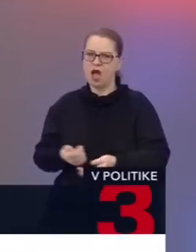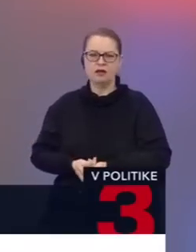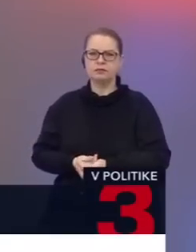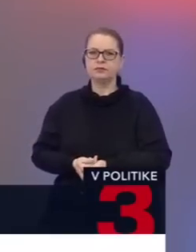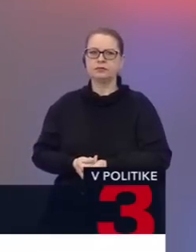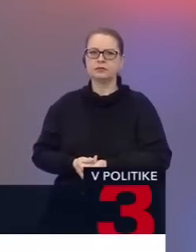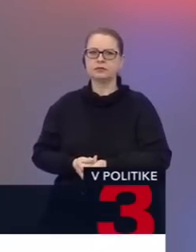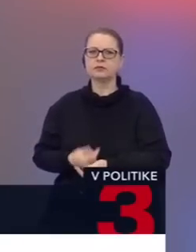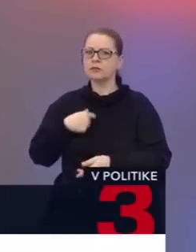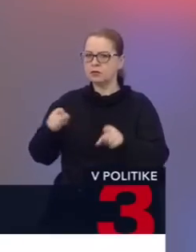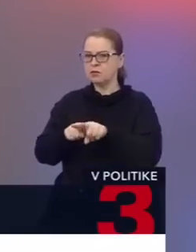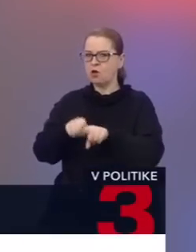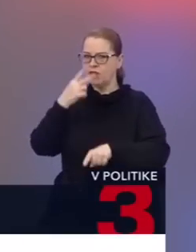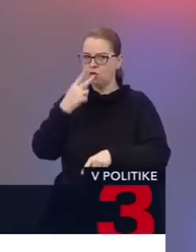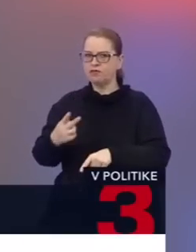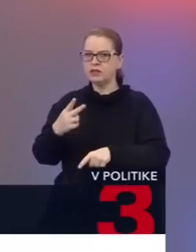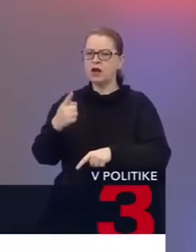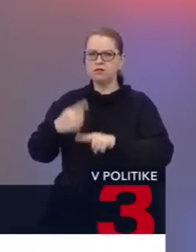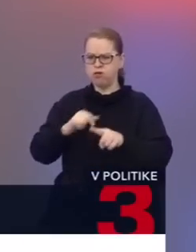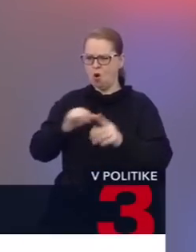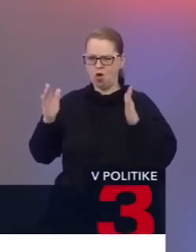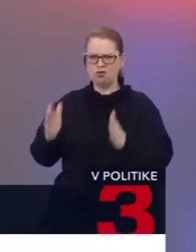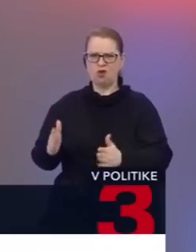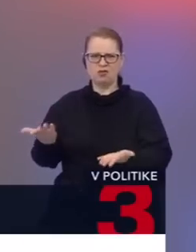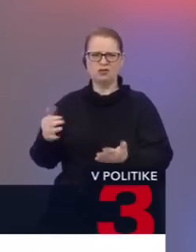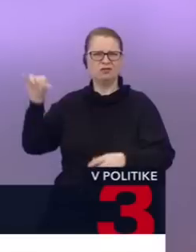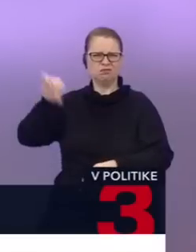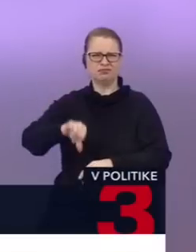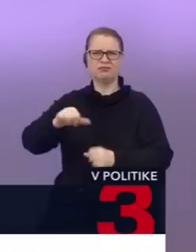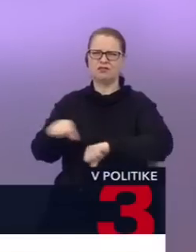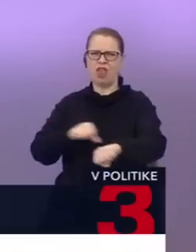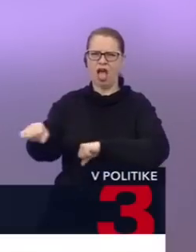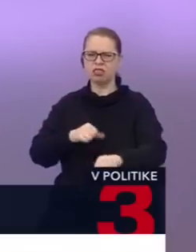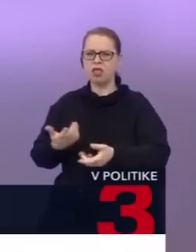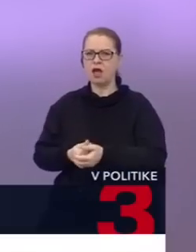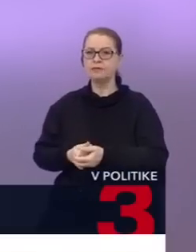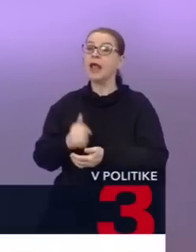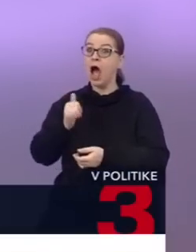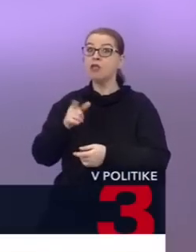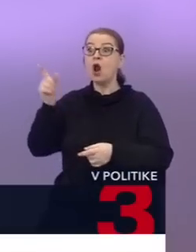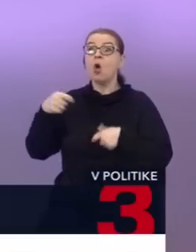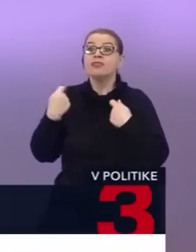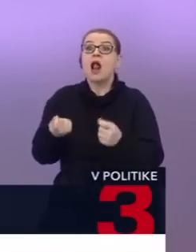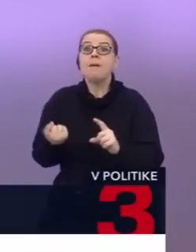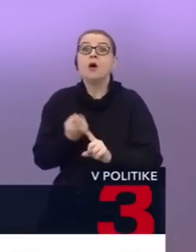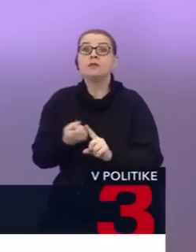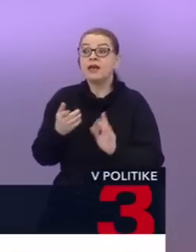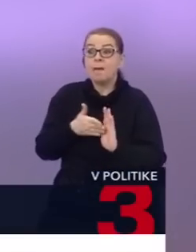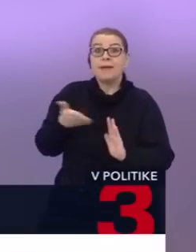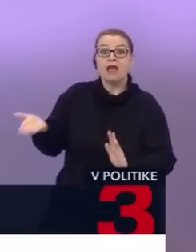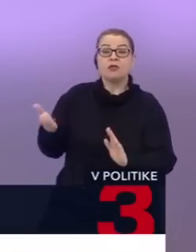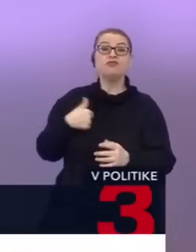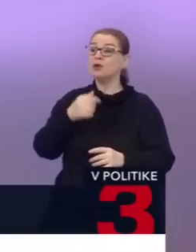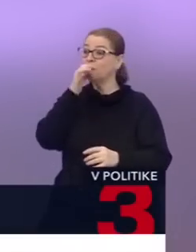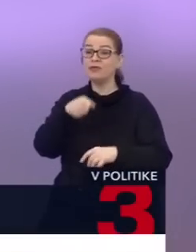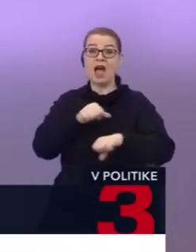toho posledného pôroka. Čiže to len, aby sme si pojasnili. podmieniovali Igorom Matovičom. Keď hovorili, že takto sa vládnuť nedá, nedá sa takto vládnuť, lebo